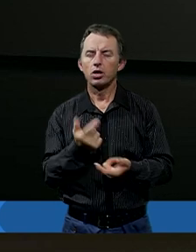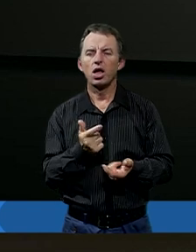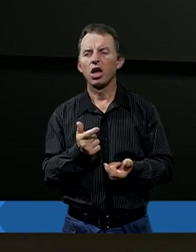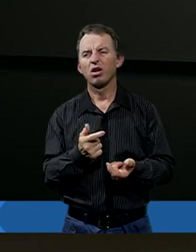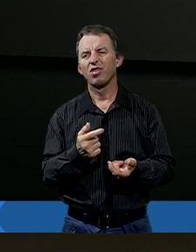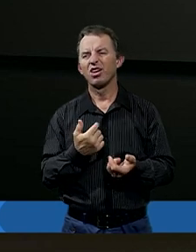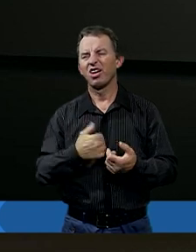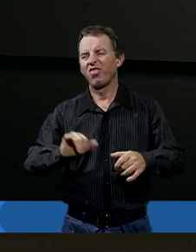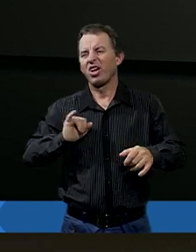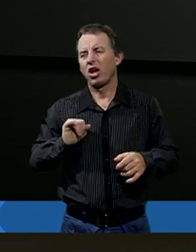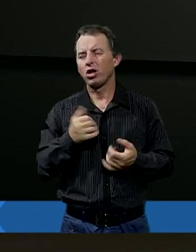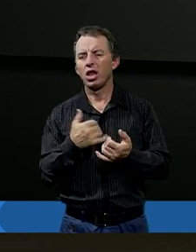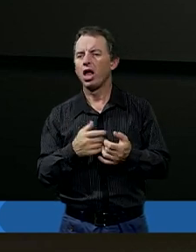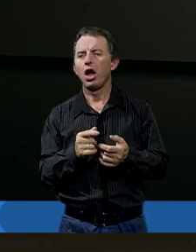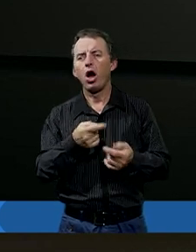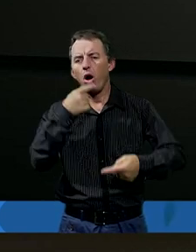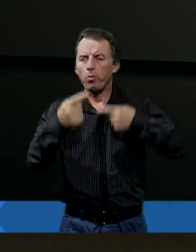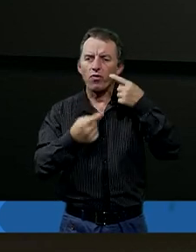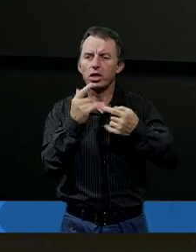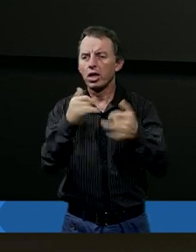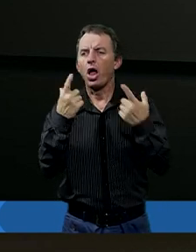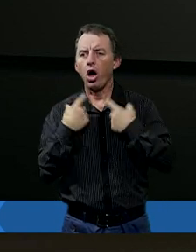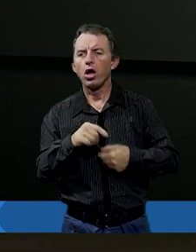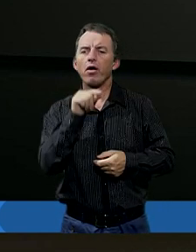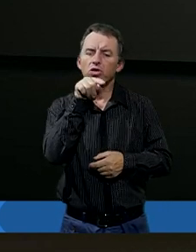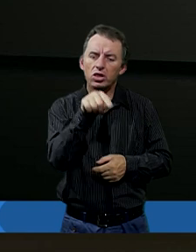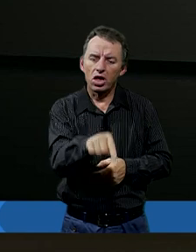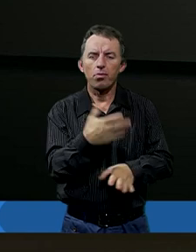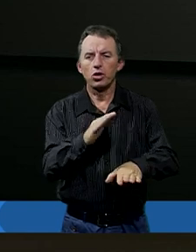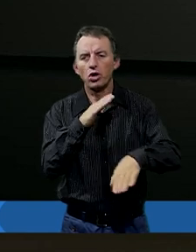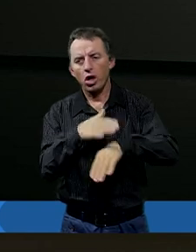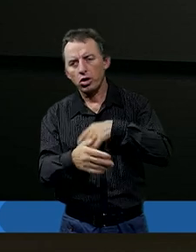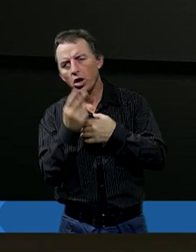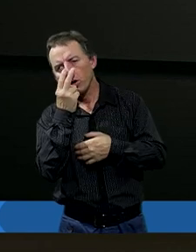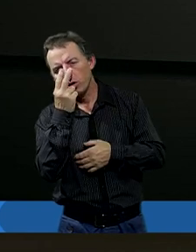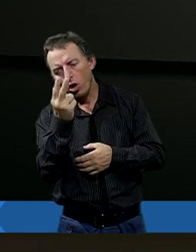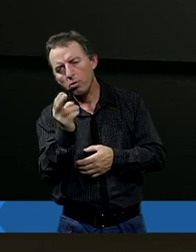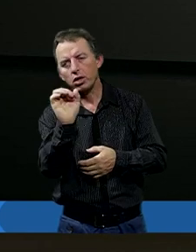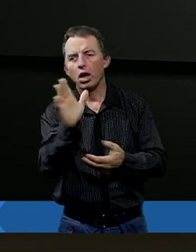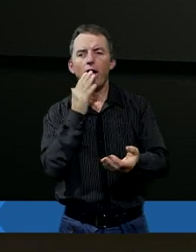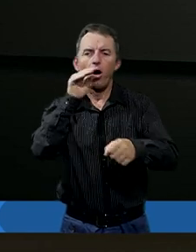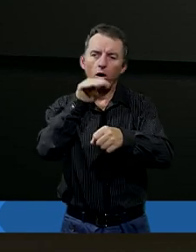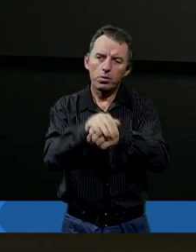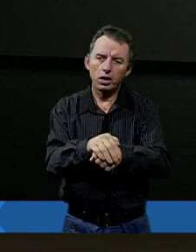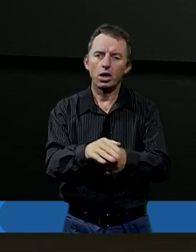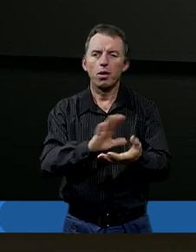niezręcznie podpowiadać innym osobom, że w tym nieszczęściu, zobacz, jest taka obietnica w Biblii, taka piękna